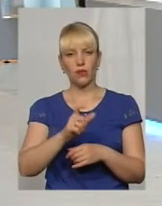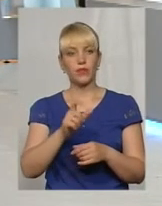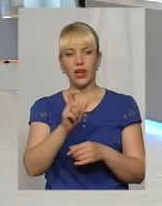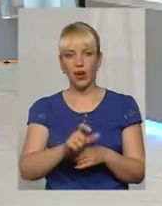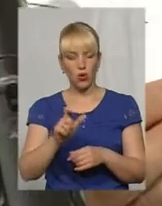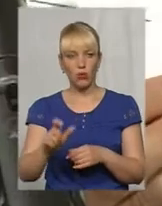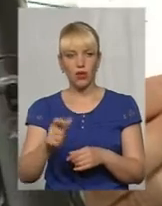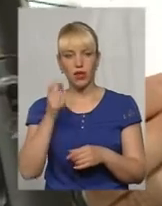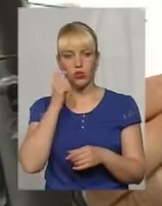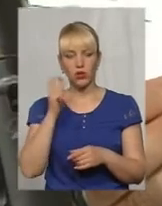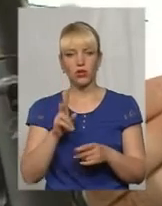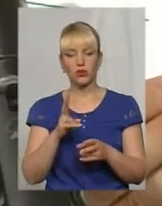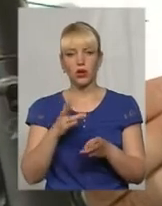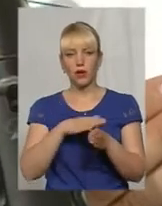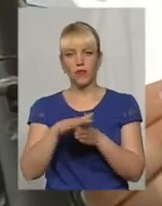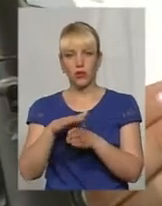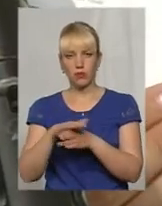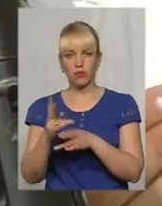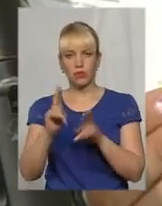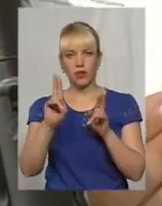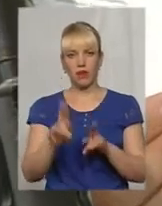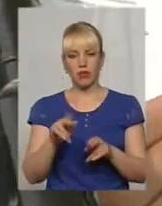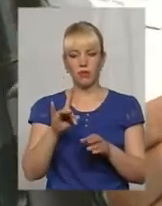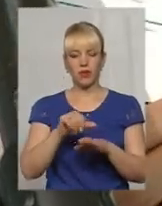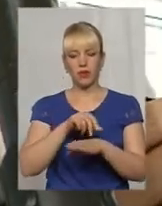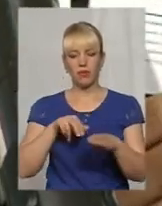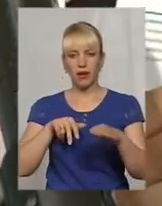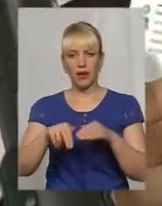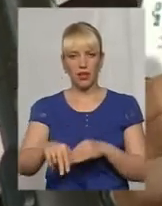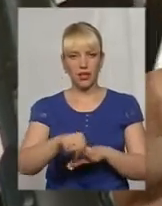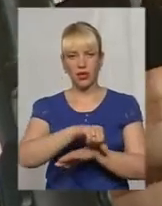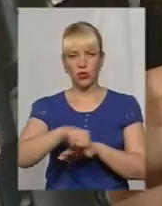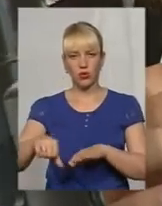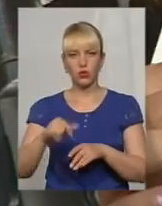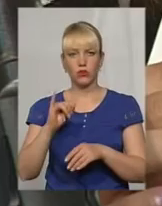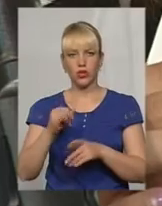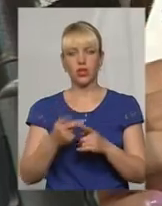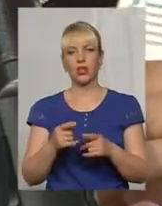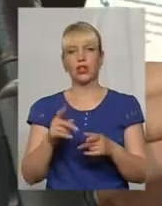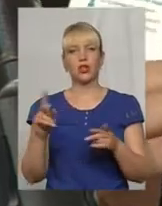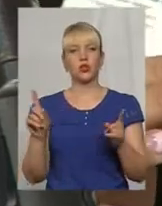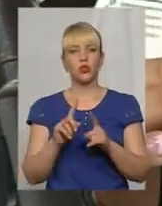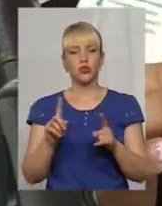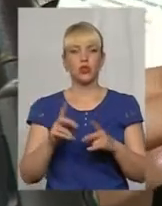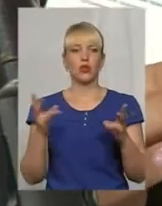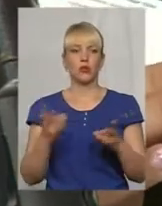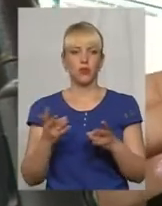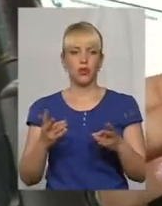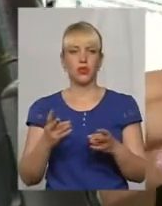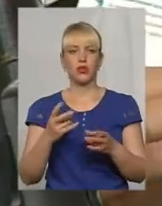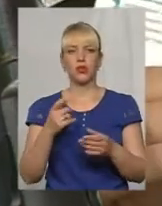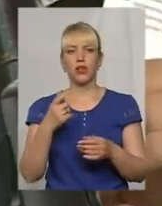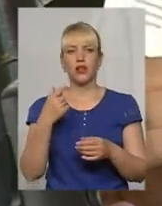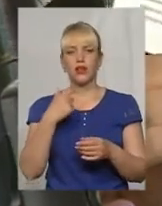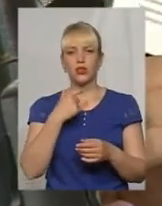правила, які вони повинні дотримуватися при паратині кордону. І, в принципі, те, що необхідно з собою